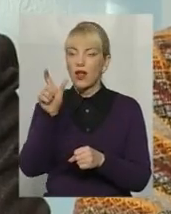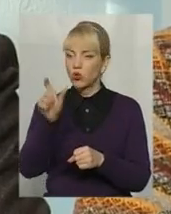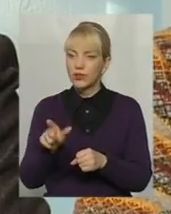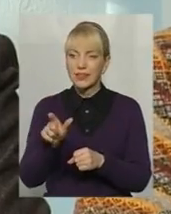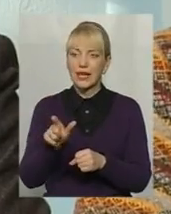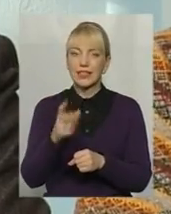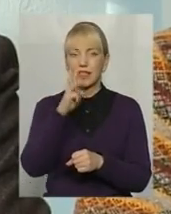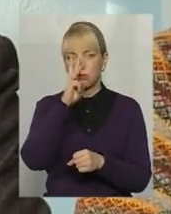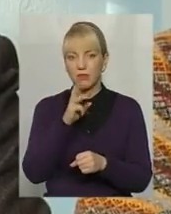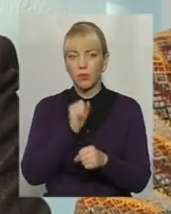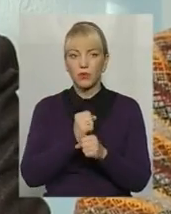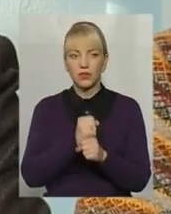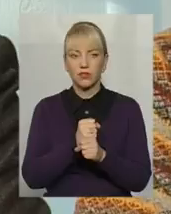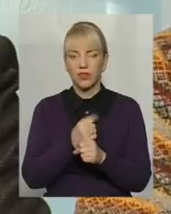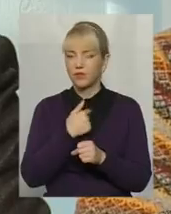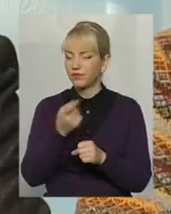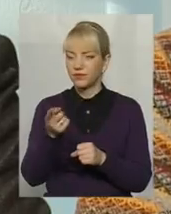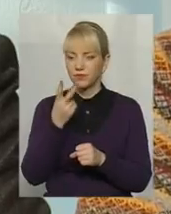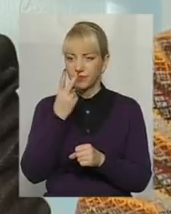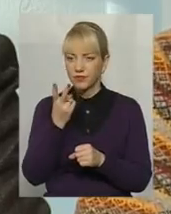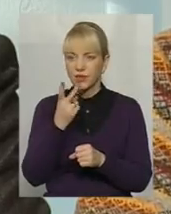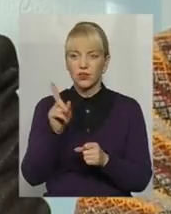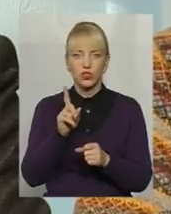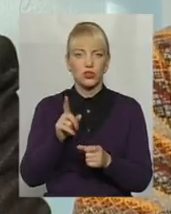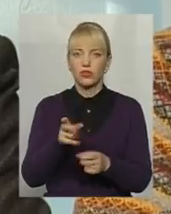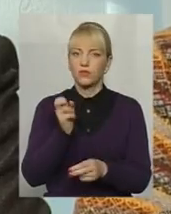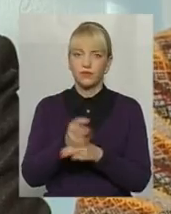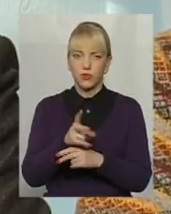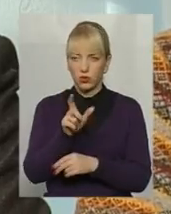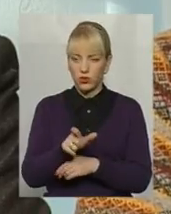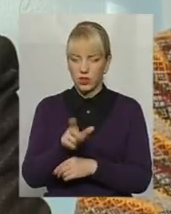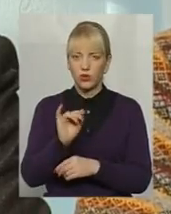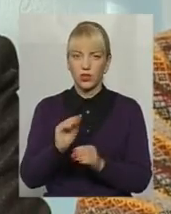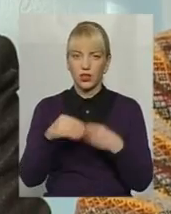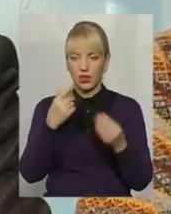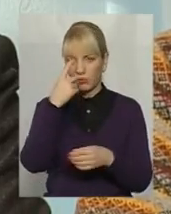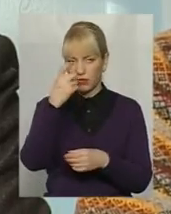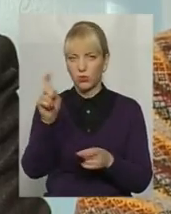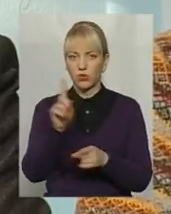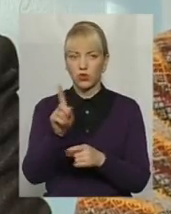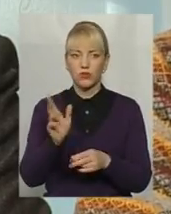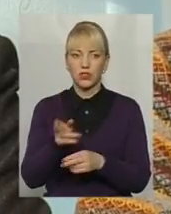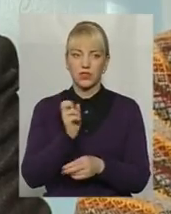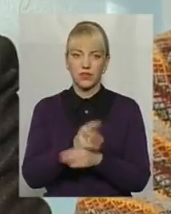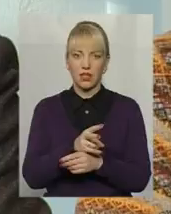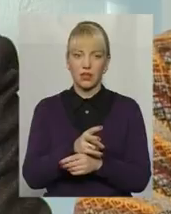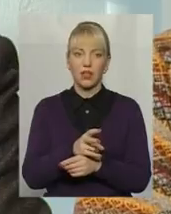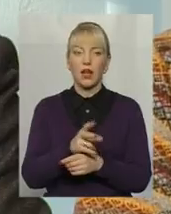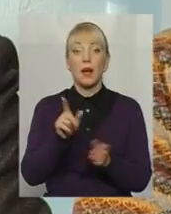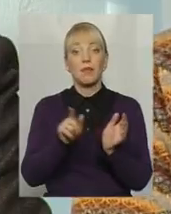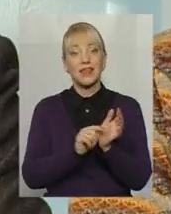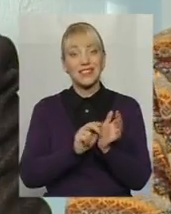обставин підприємець приймає рішення, що звільняє його. І надає повідомлення про те, що звільняє. Пенсійний фонд